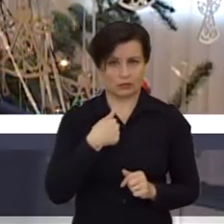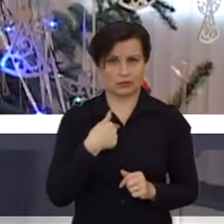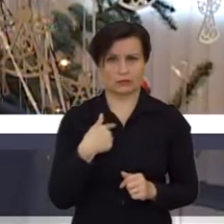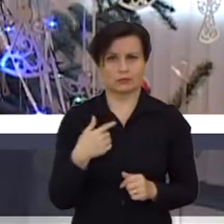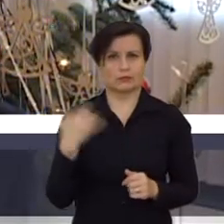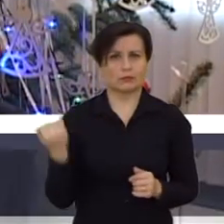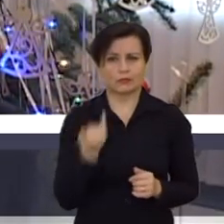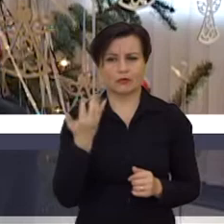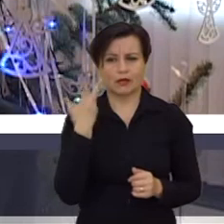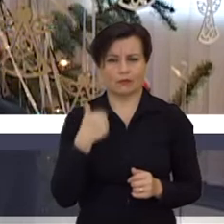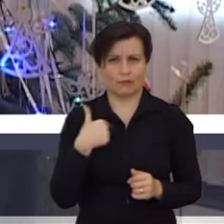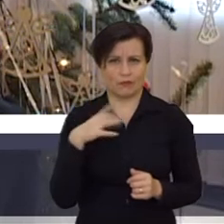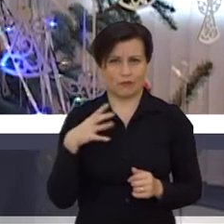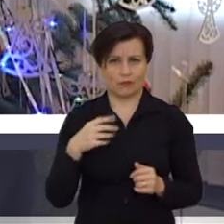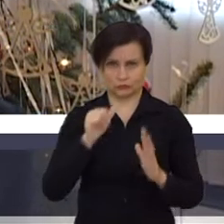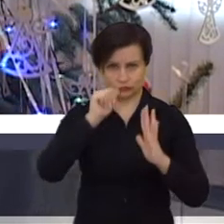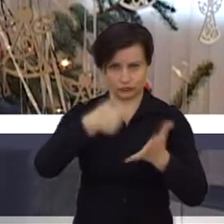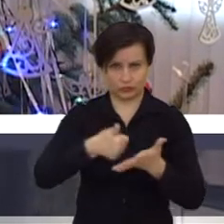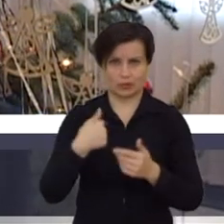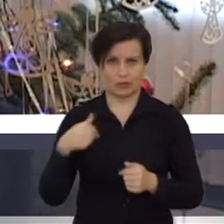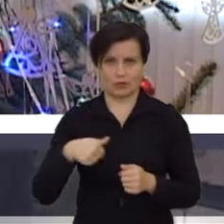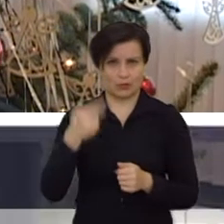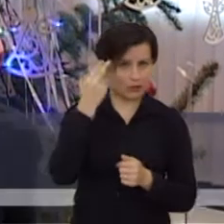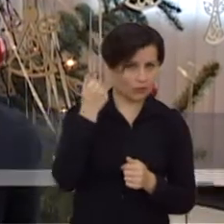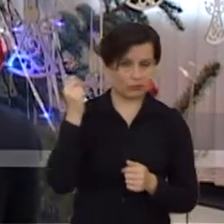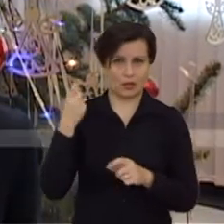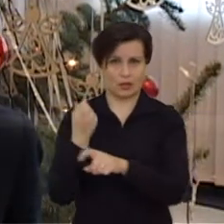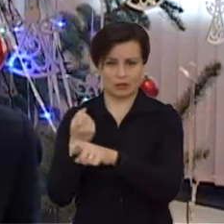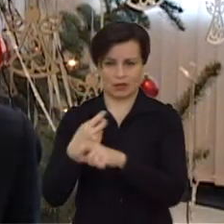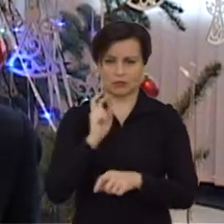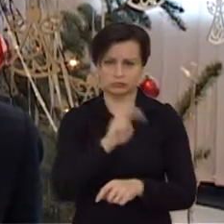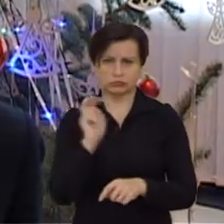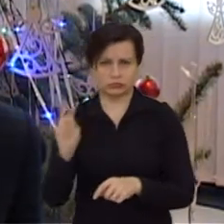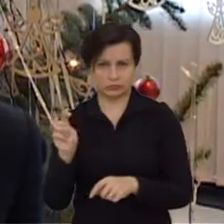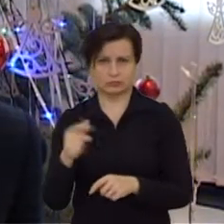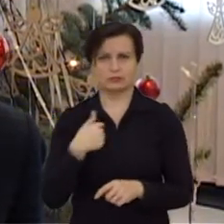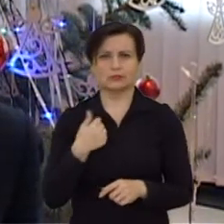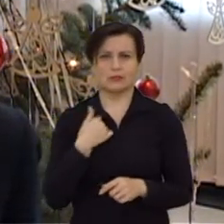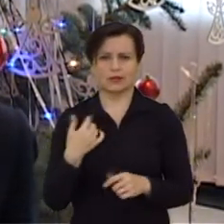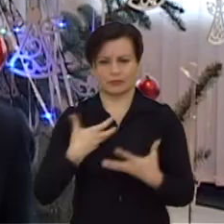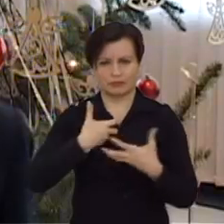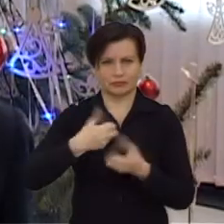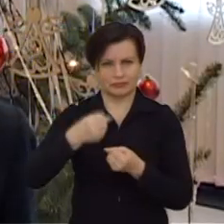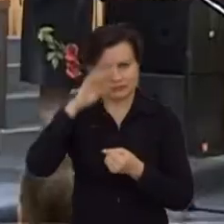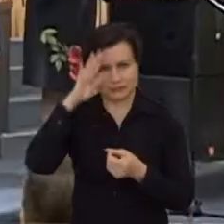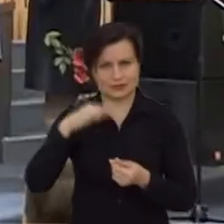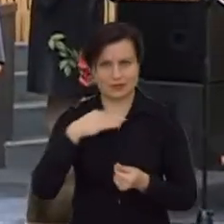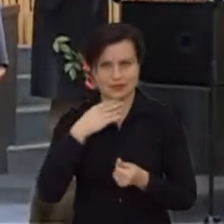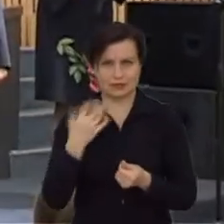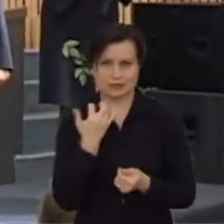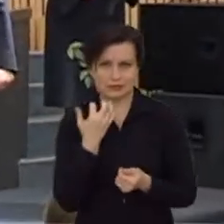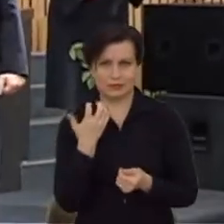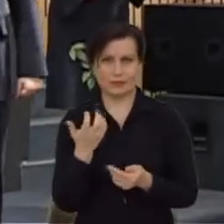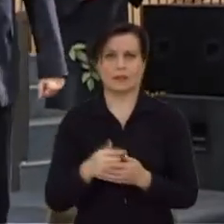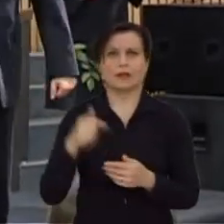šešių metų, dabar lankau Kedainiuose ir Kaune ir mane sudomino tėtis. Šiais